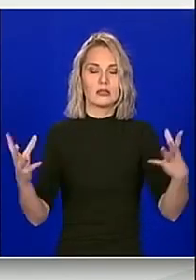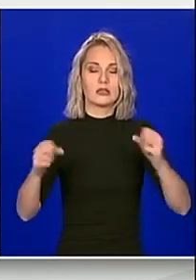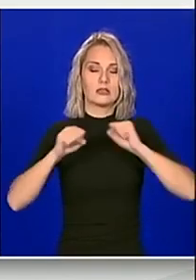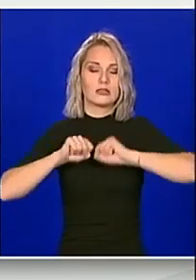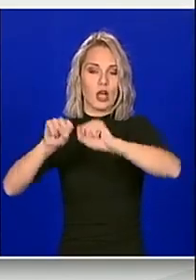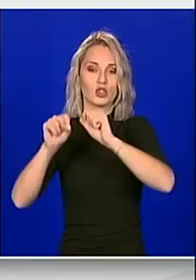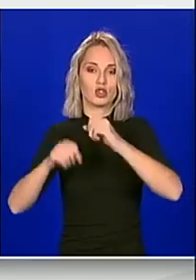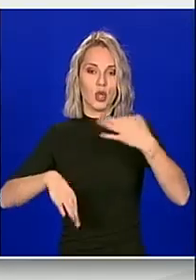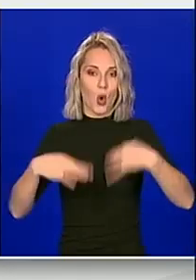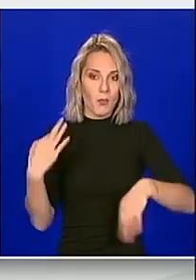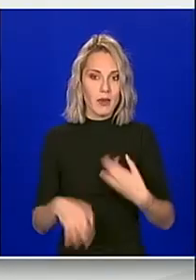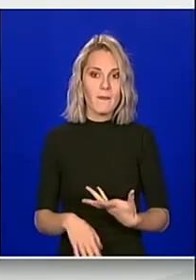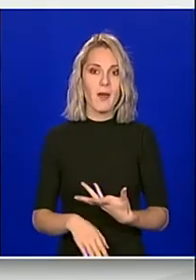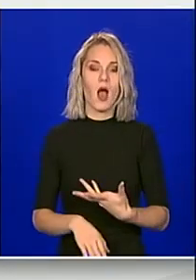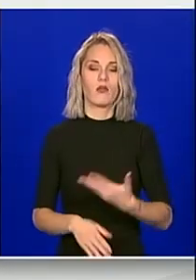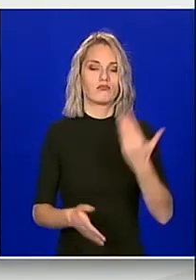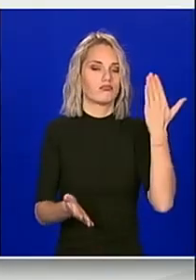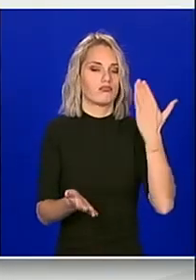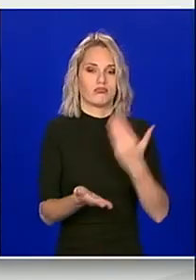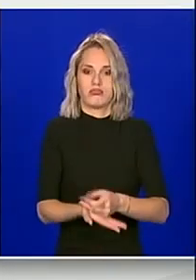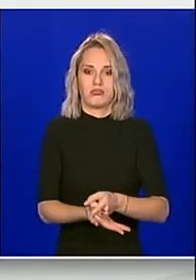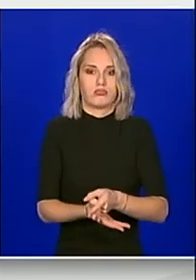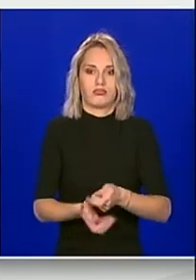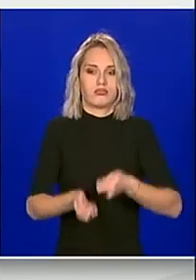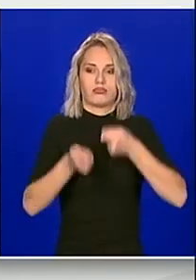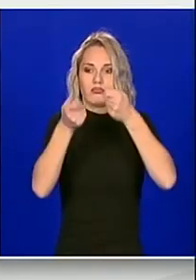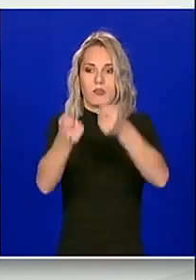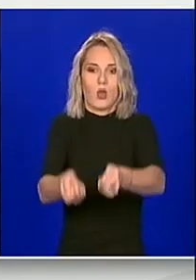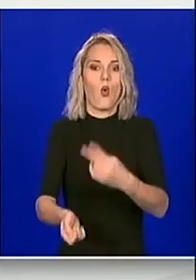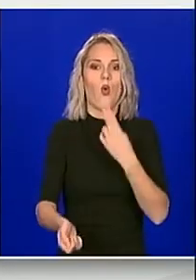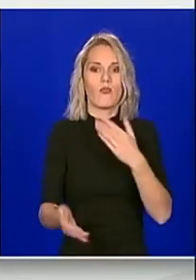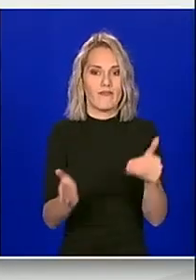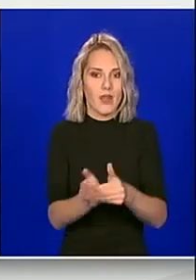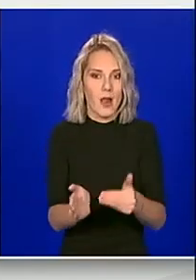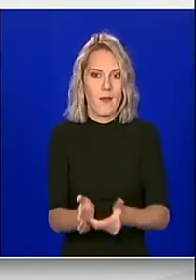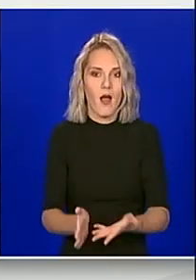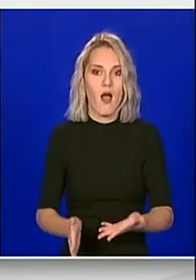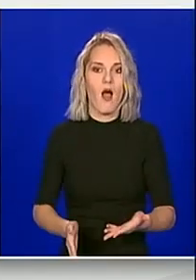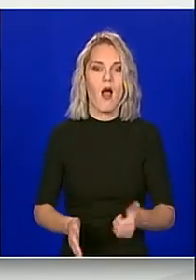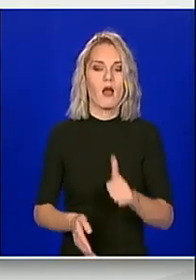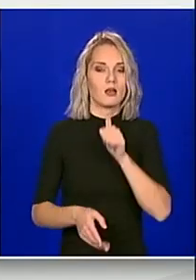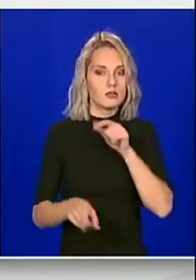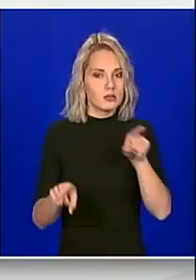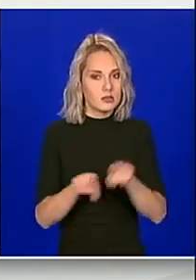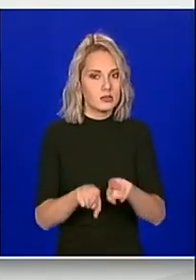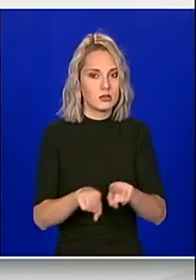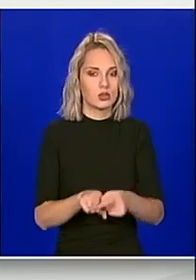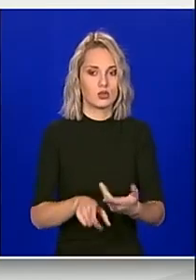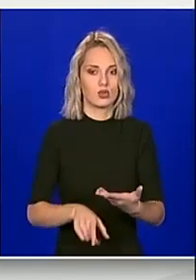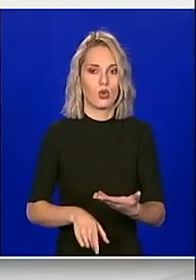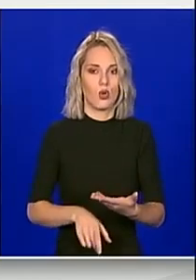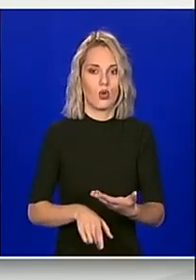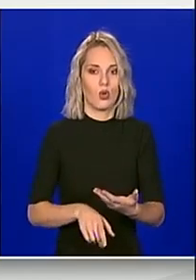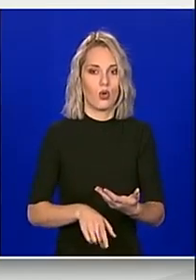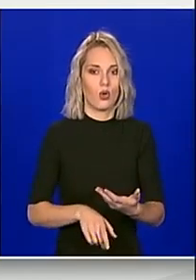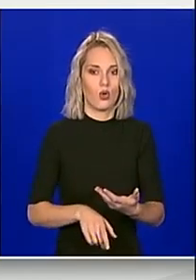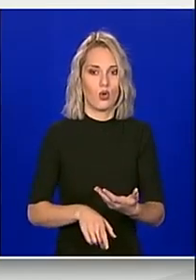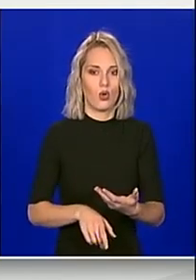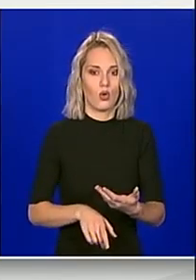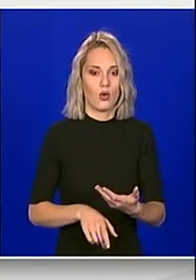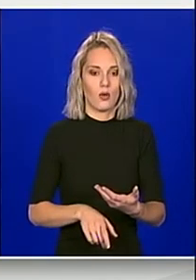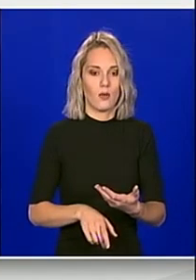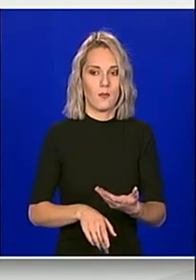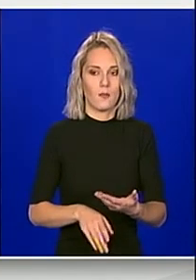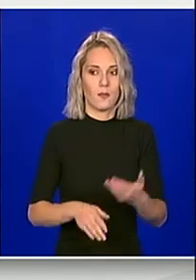koja se redovito izdaje korisnicima, ali se i promptno zanavljaju u